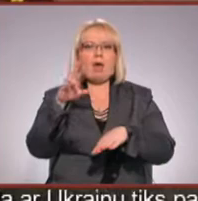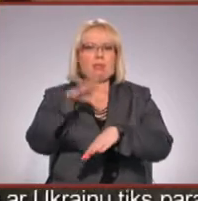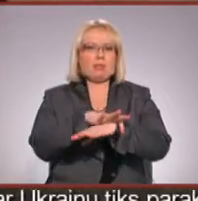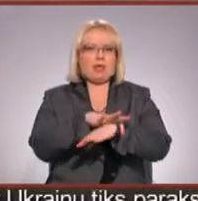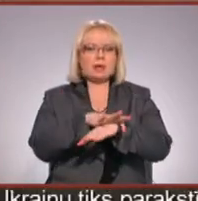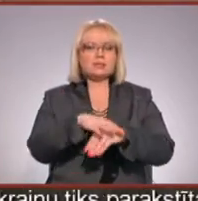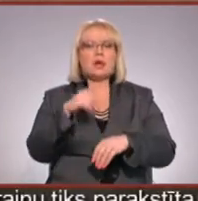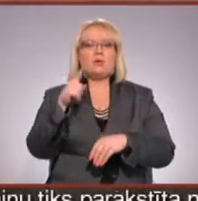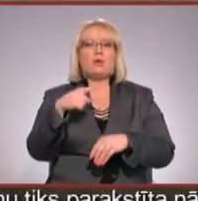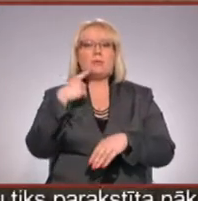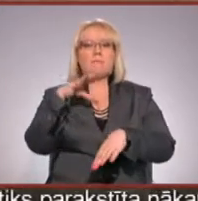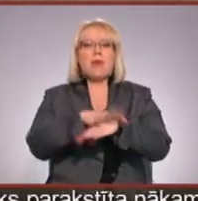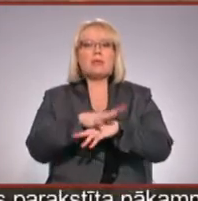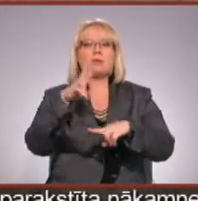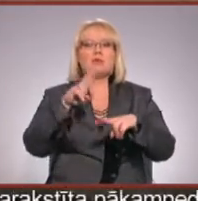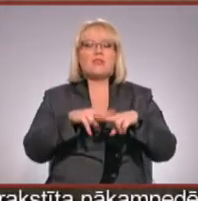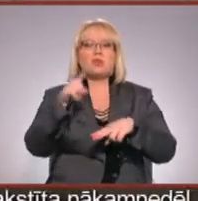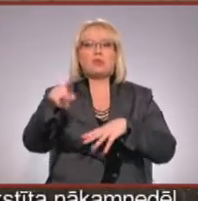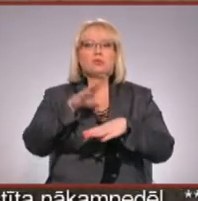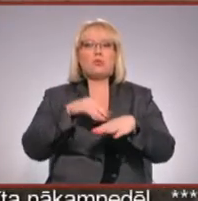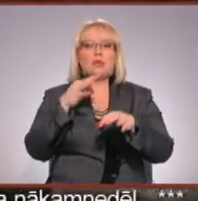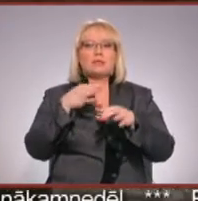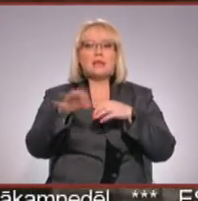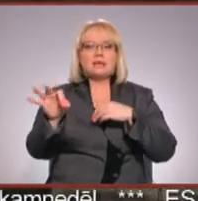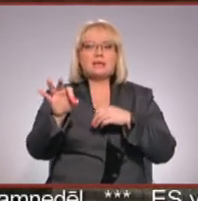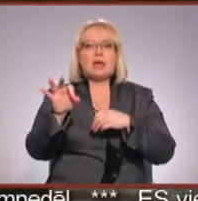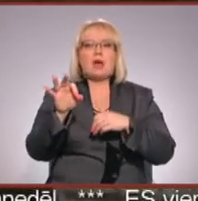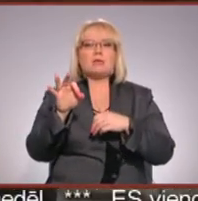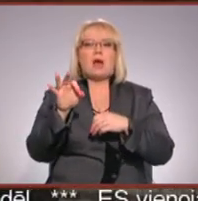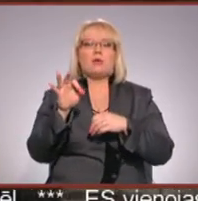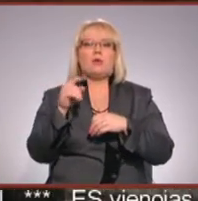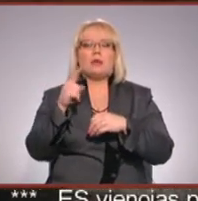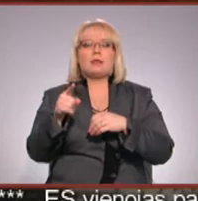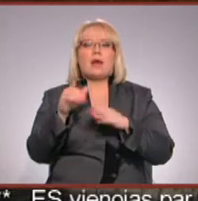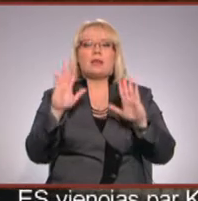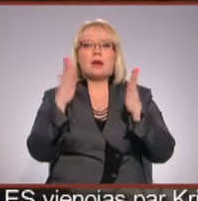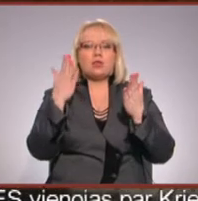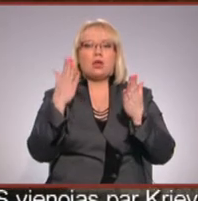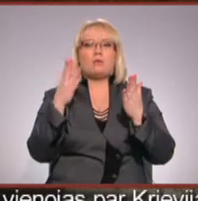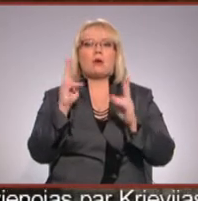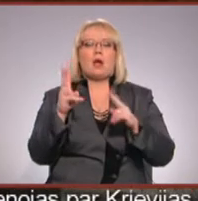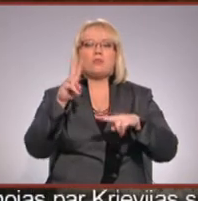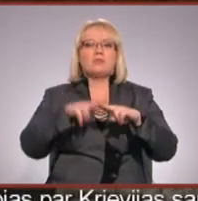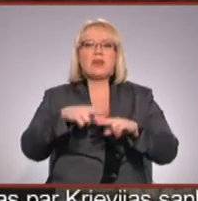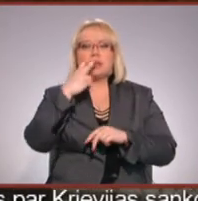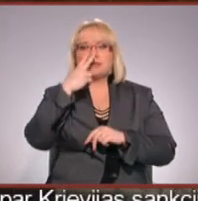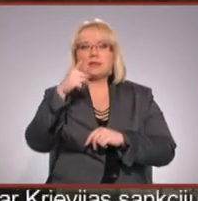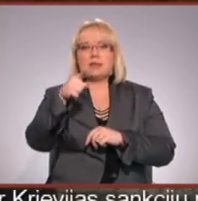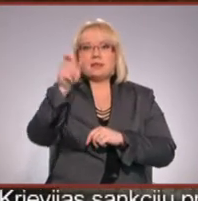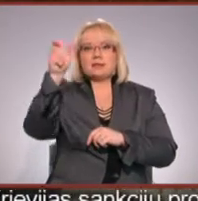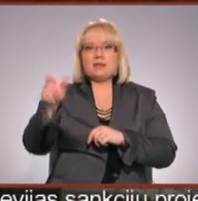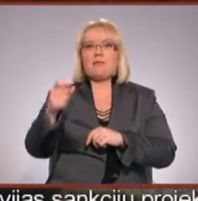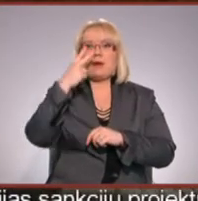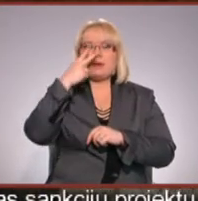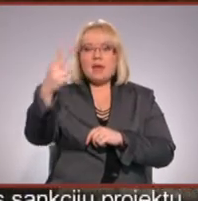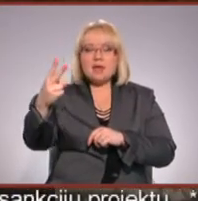Brūti noteikti un pieķert uz vietas šo kūles dedzinātāju, jo mēdz arī būt tādi gadījumi, it kā ir uz vietas redzējis šis cilvēks vai ne,